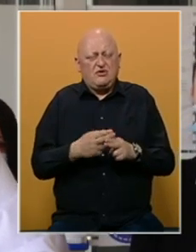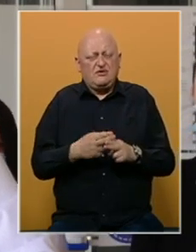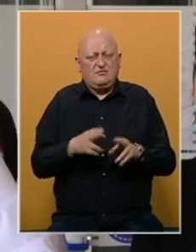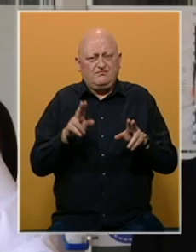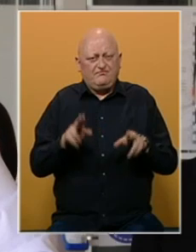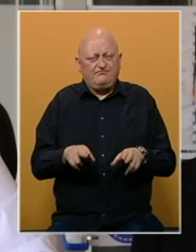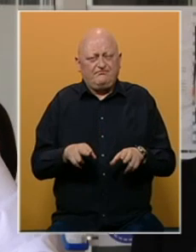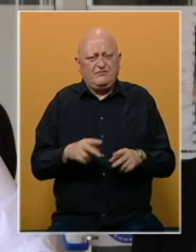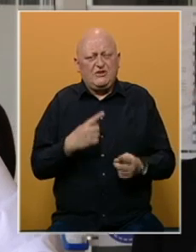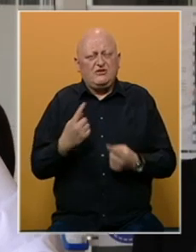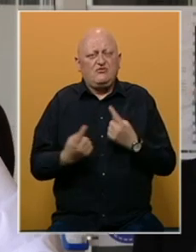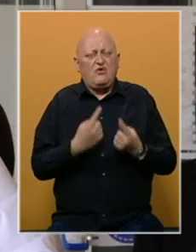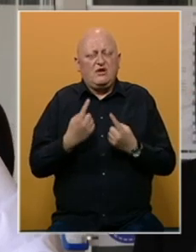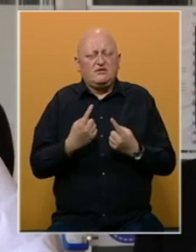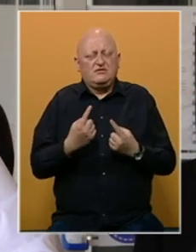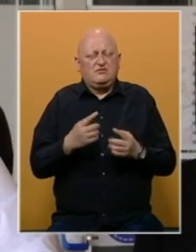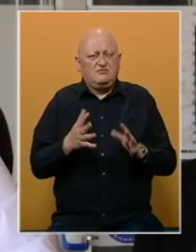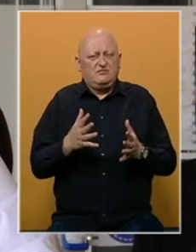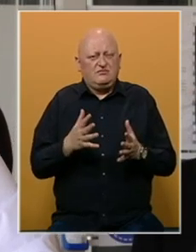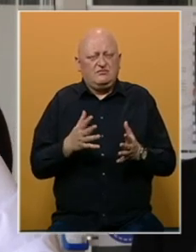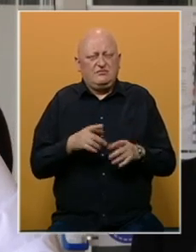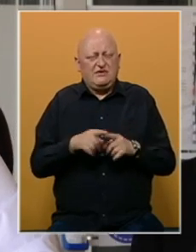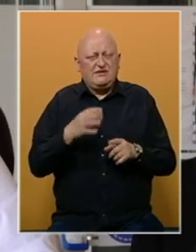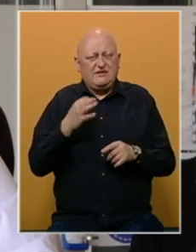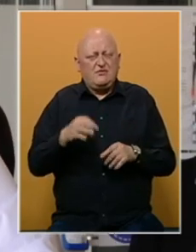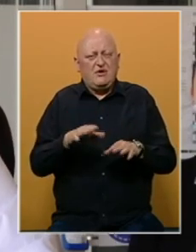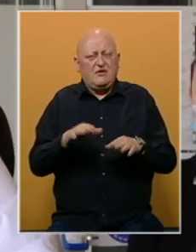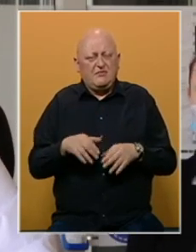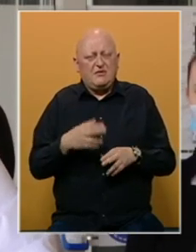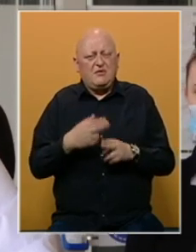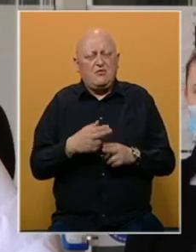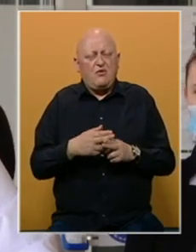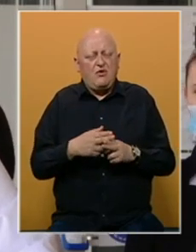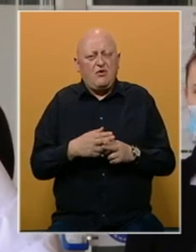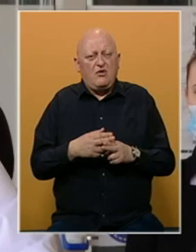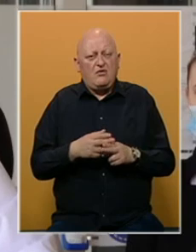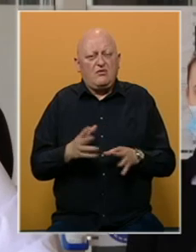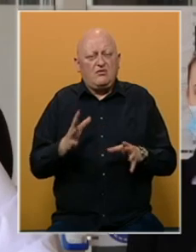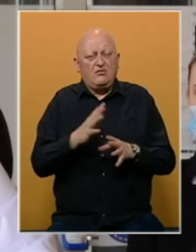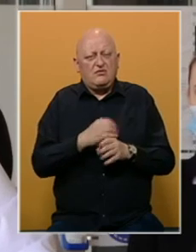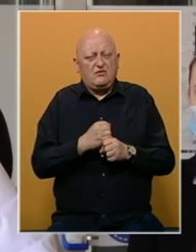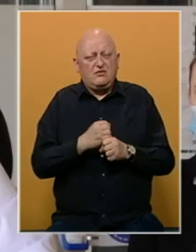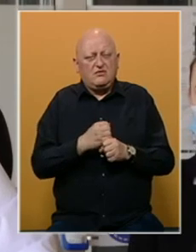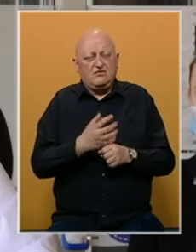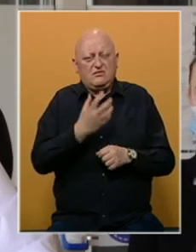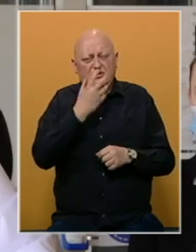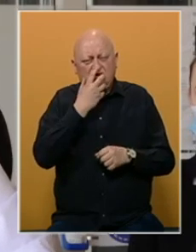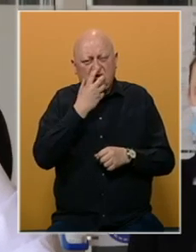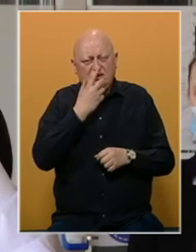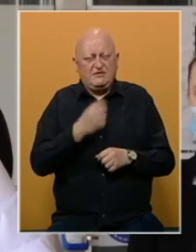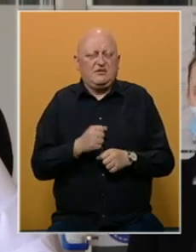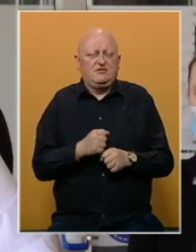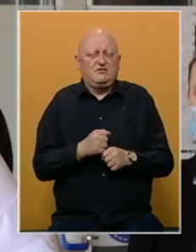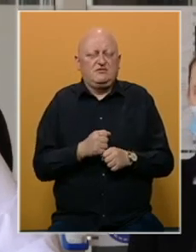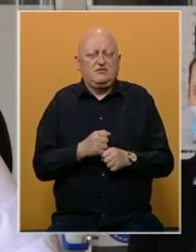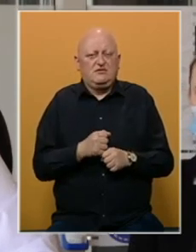smo situaciju da jednostavno isti dan i primimo bolesnika i onda završi intubiran na respiratoru